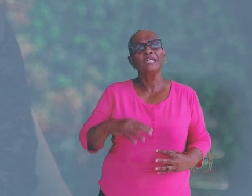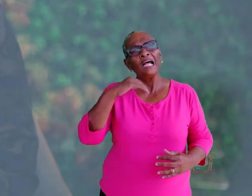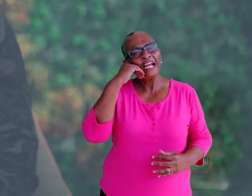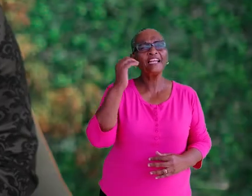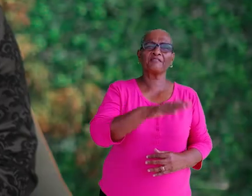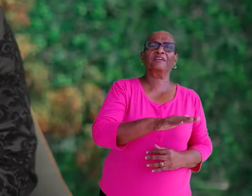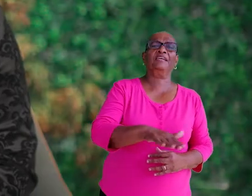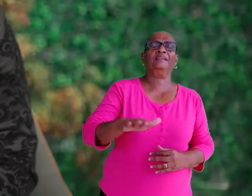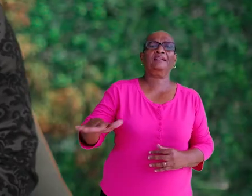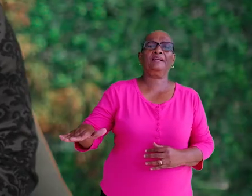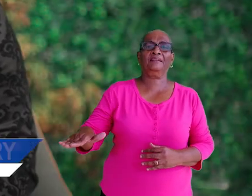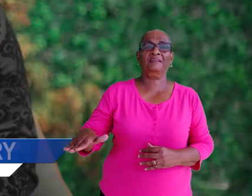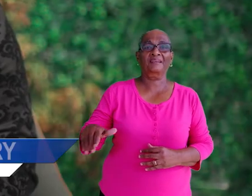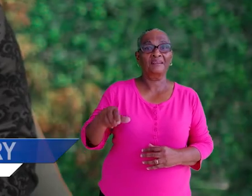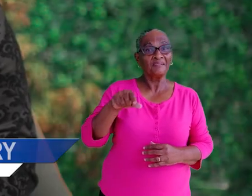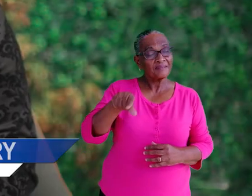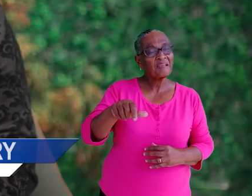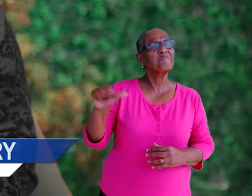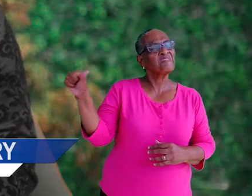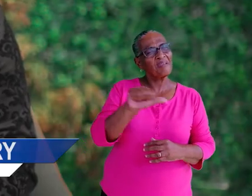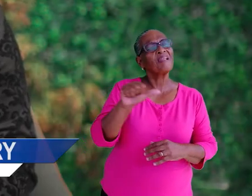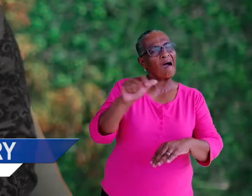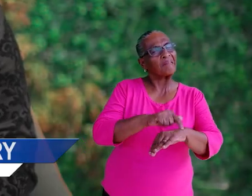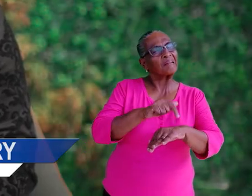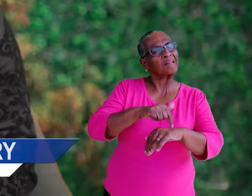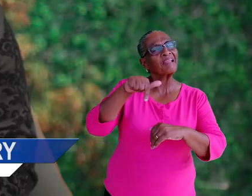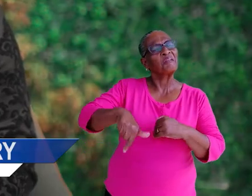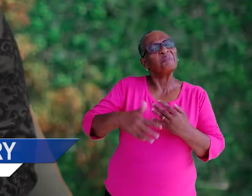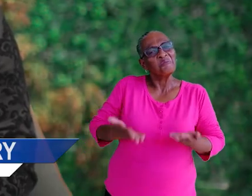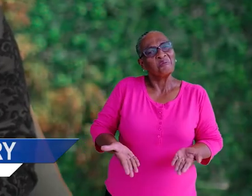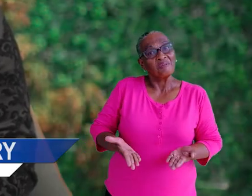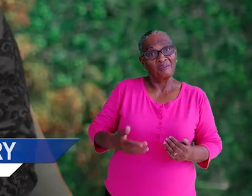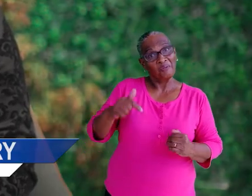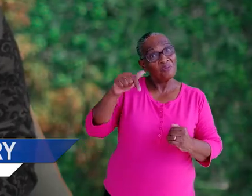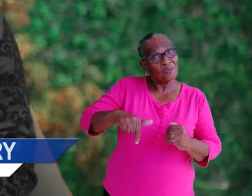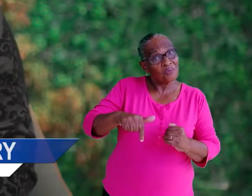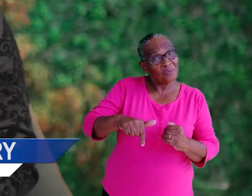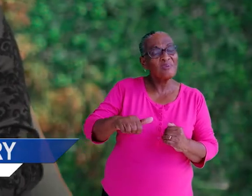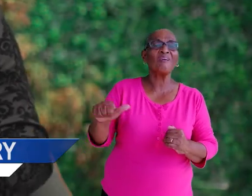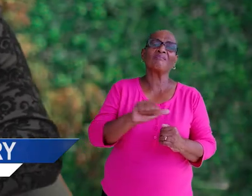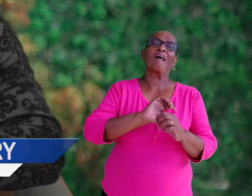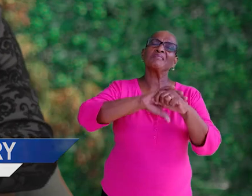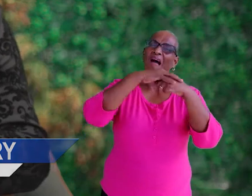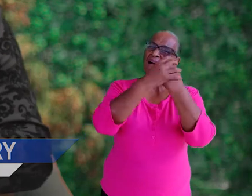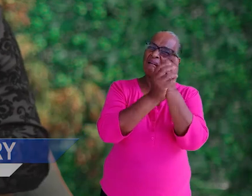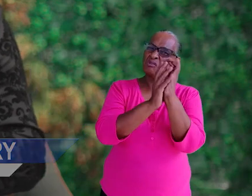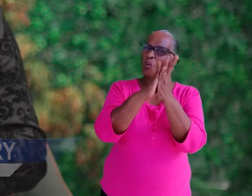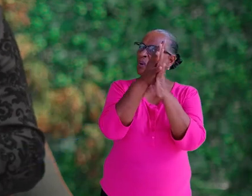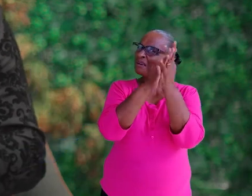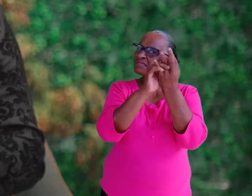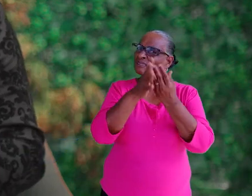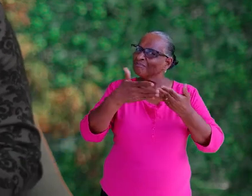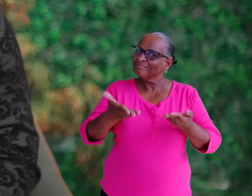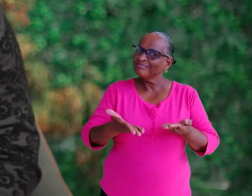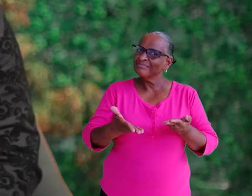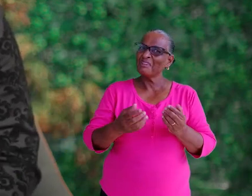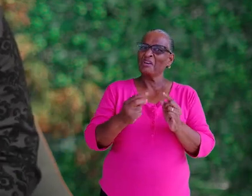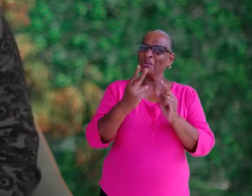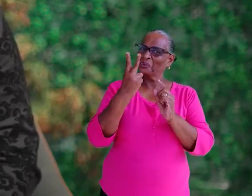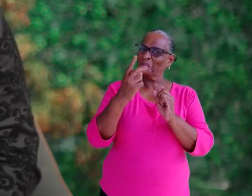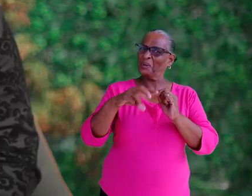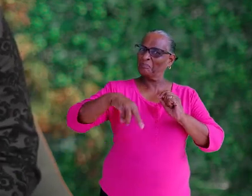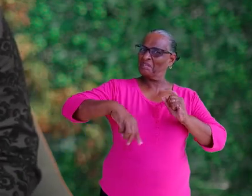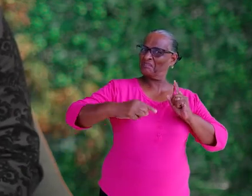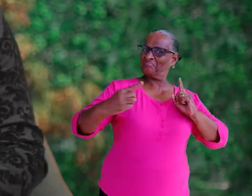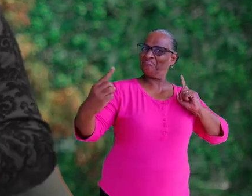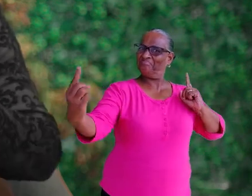Lieve kinderen, we zijn in een andere tijd beland. We moeten onder andere steeds onze handen wassen, twee meter